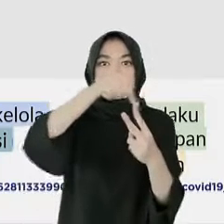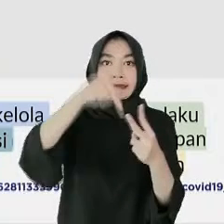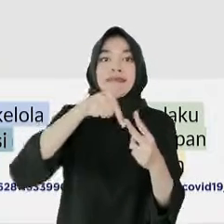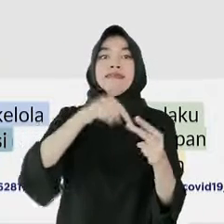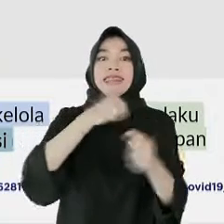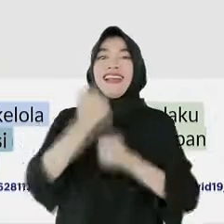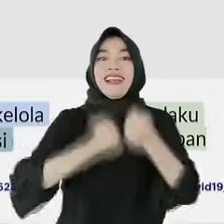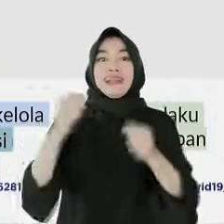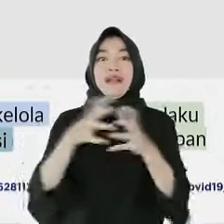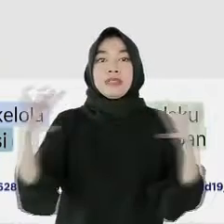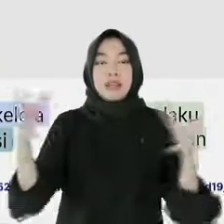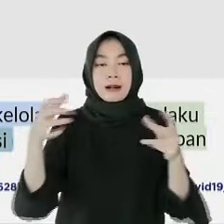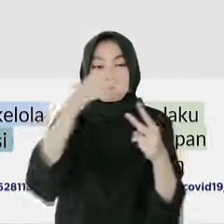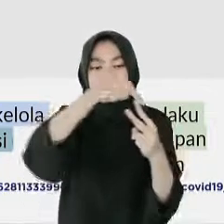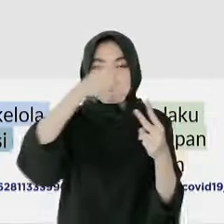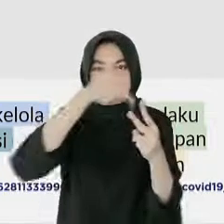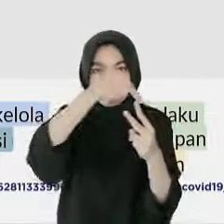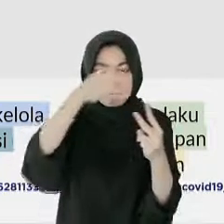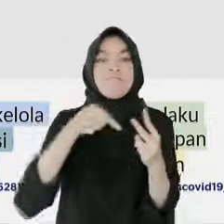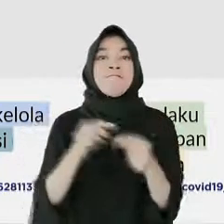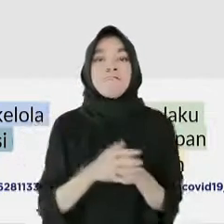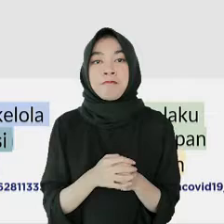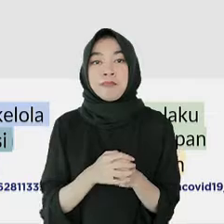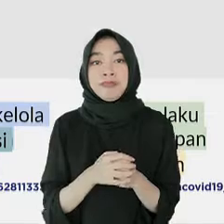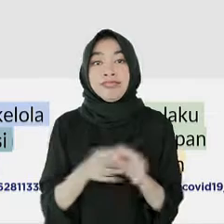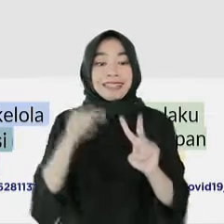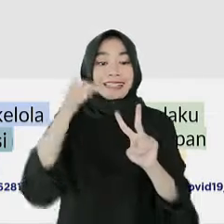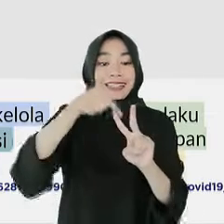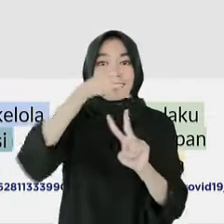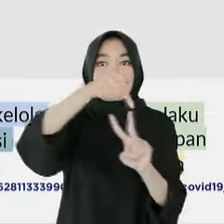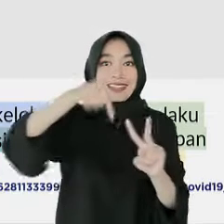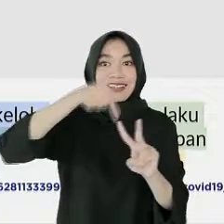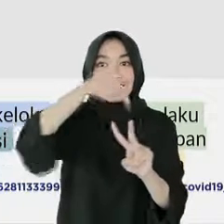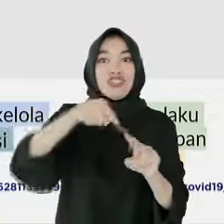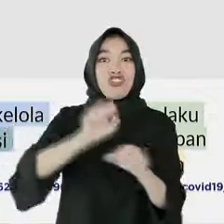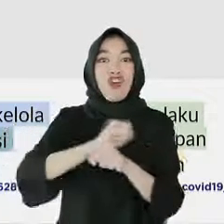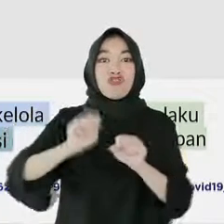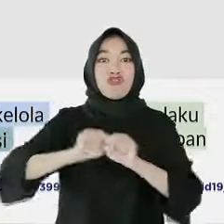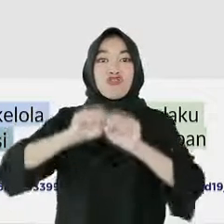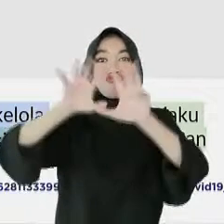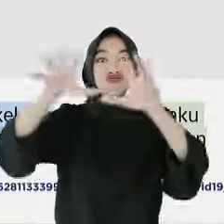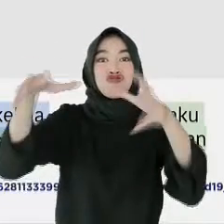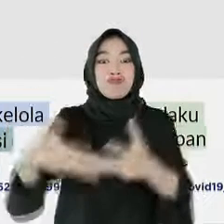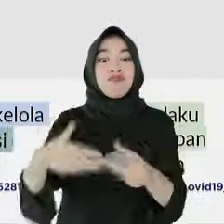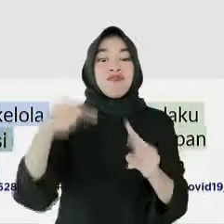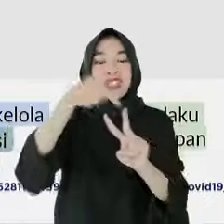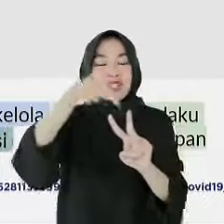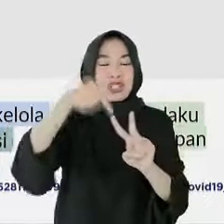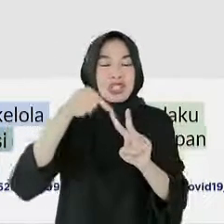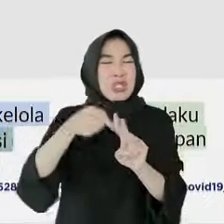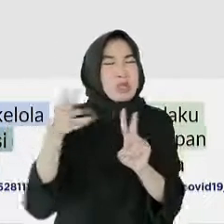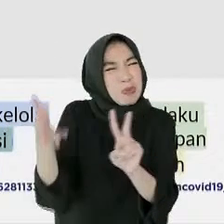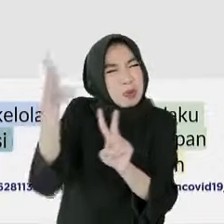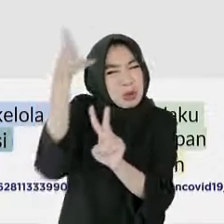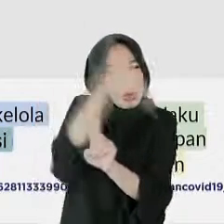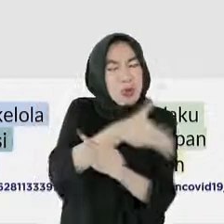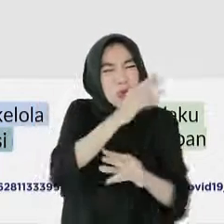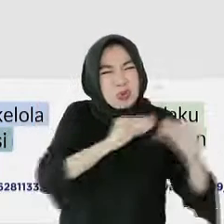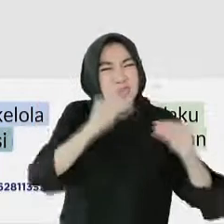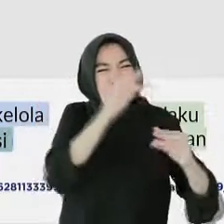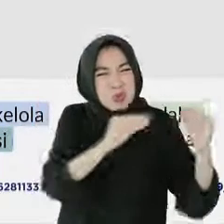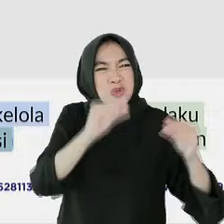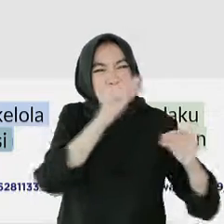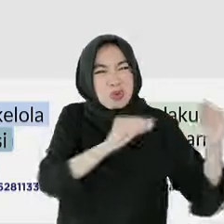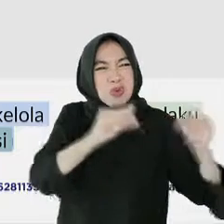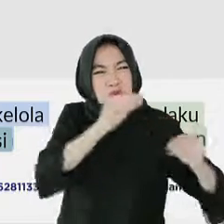besar. Keputusan diadakannya dua kegiatan besar ini di masa pandemi telah melalui berbagai diskusi dari berbagai